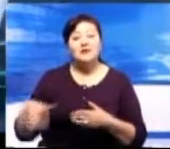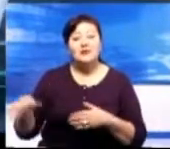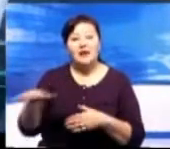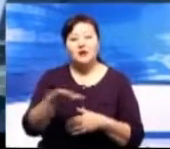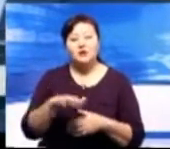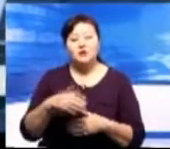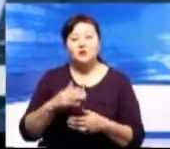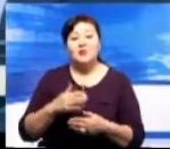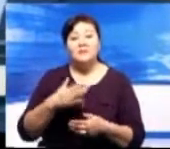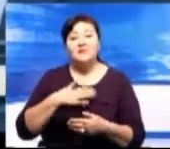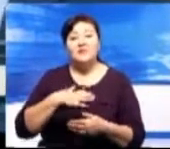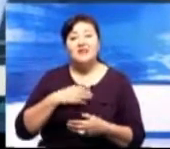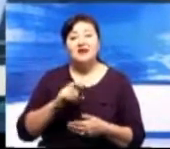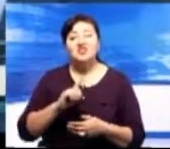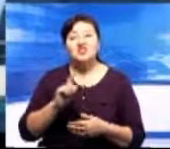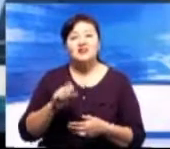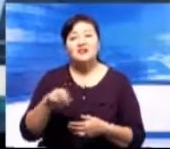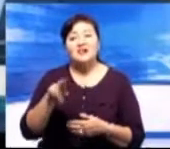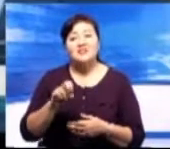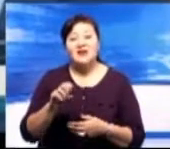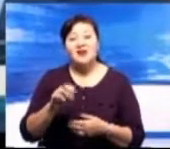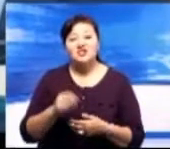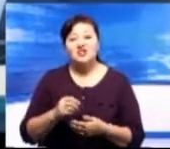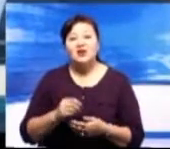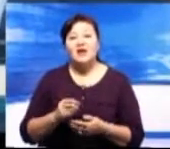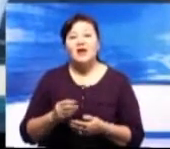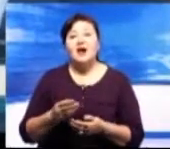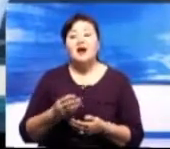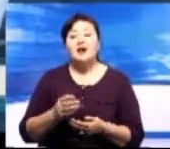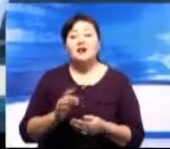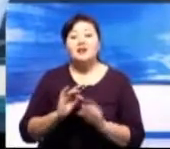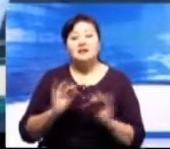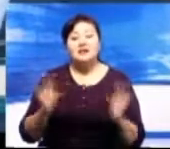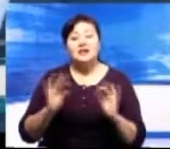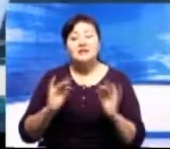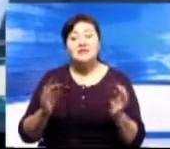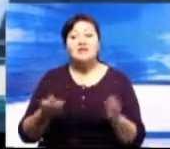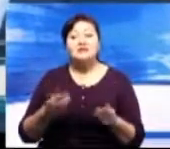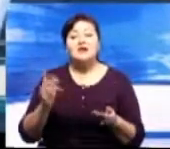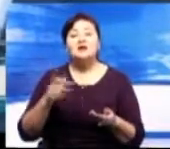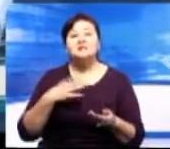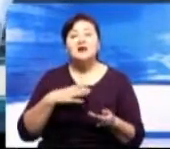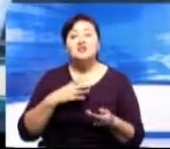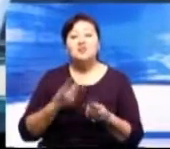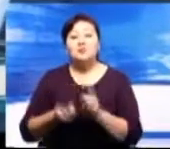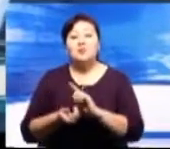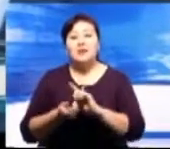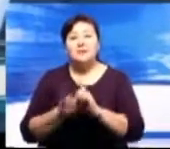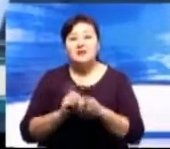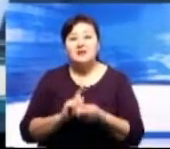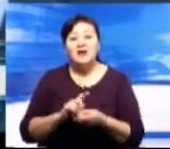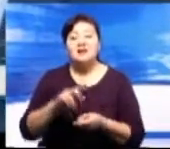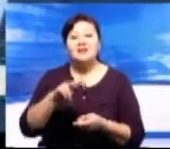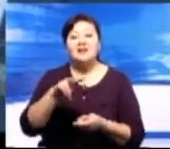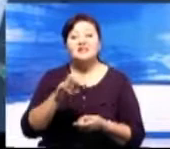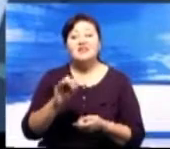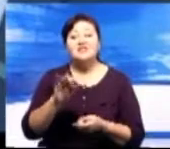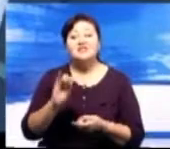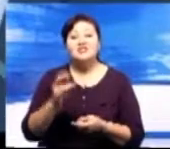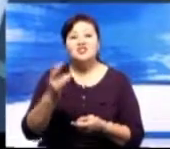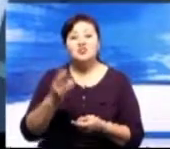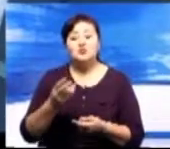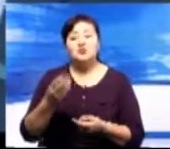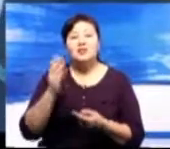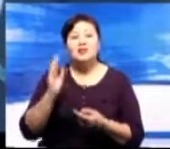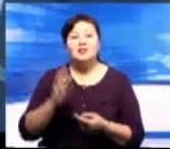Наша задача объяснить основной смысл перехода на латинскую графику. Поэтому мы хотим поделиться с молодежью небольшой информацией, а